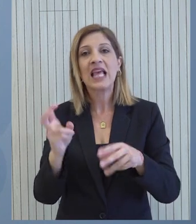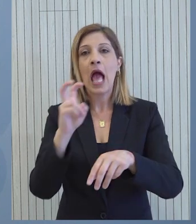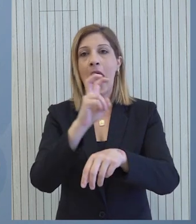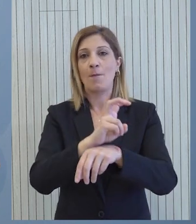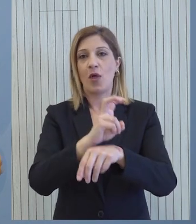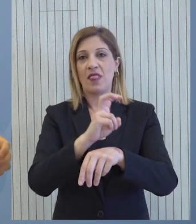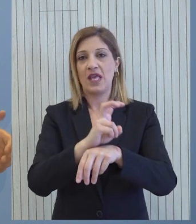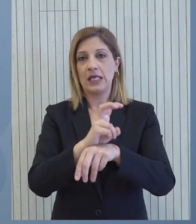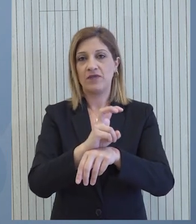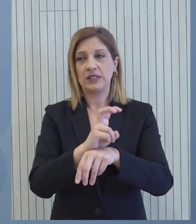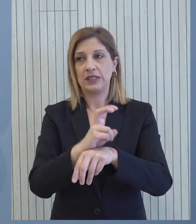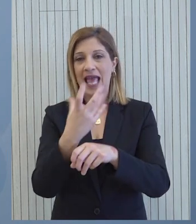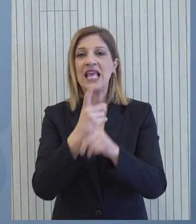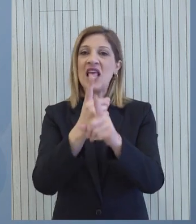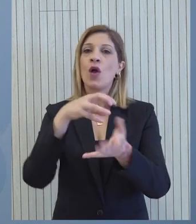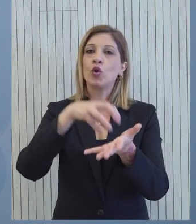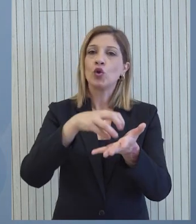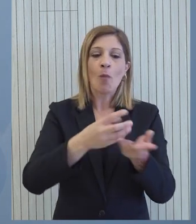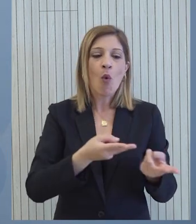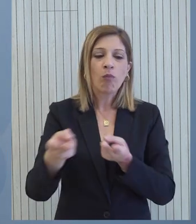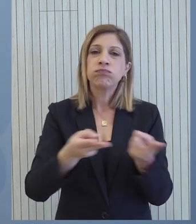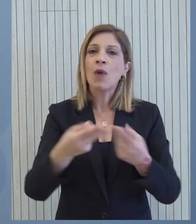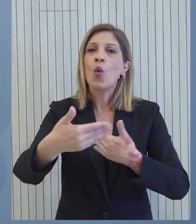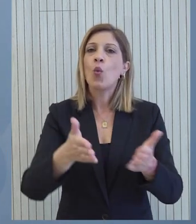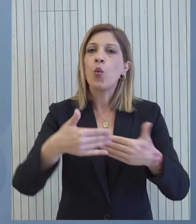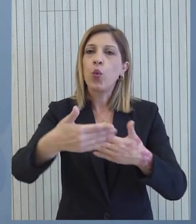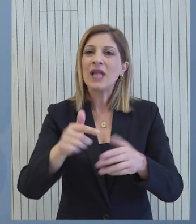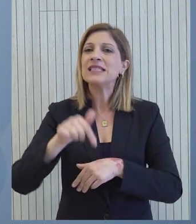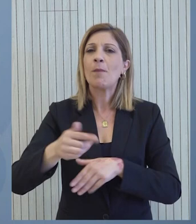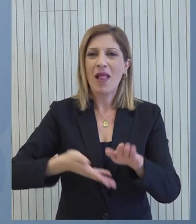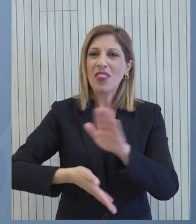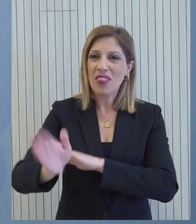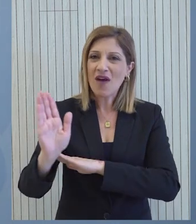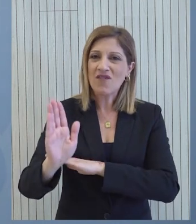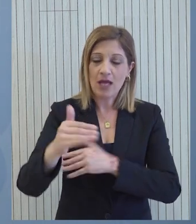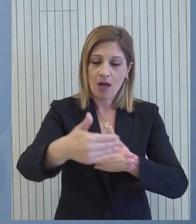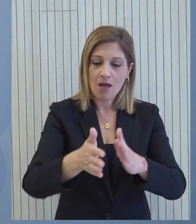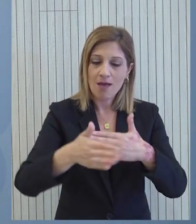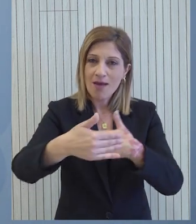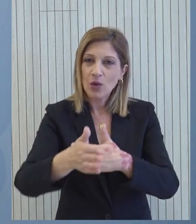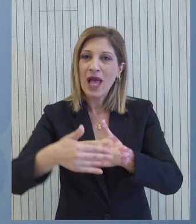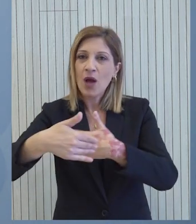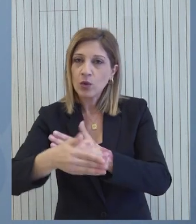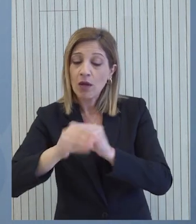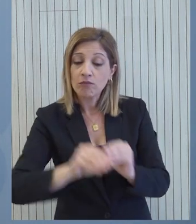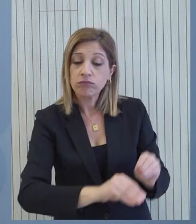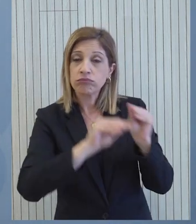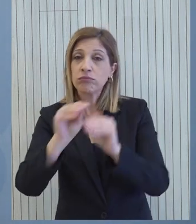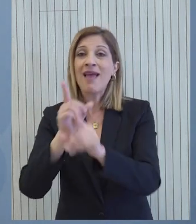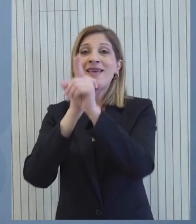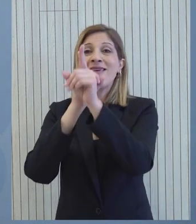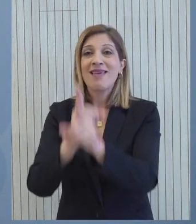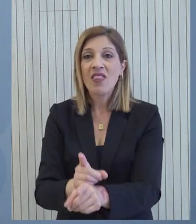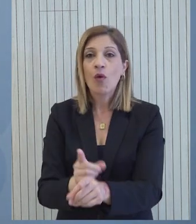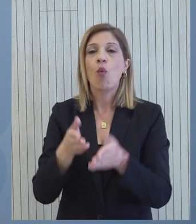ανθρωπιστικών φορτίων δηλαδή ήδη τα φορτία και αυτά τα φορτία τα οποία θα φύγουν σήμερα ενδεχομένως αλλά και αυτά που έχουν φύγει προχθές αποθηκεύονται σε πλωτά